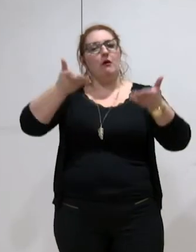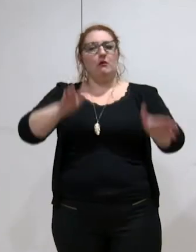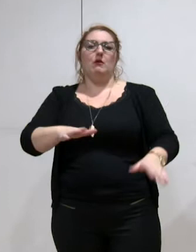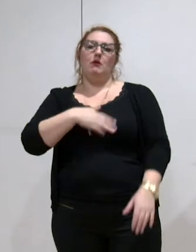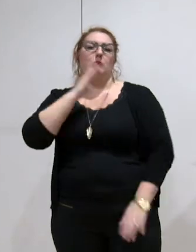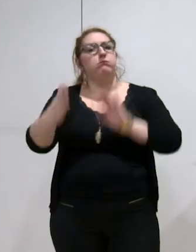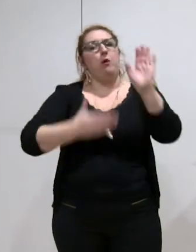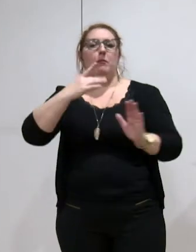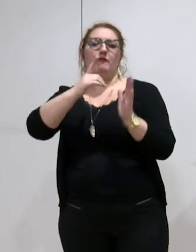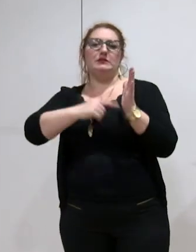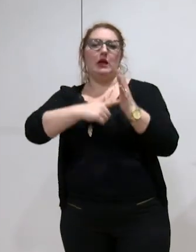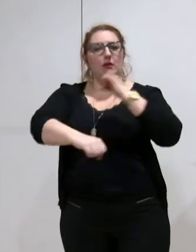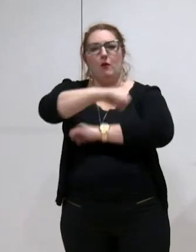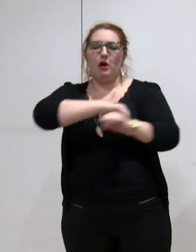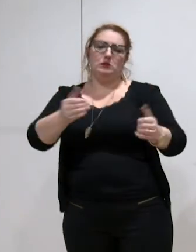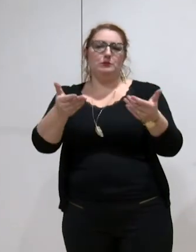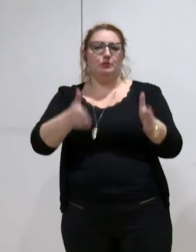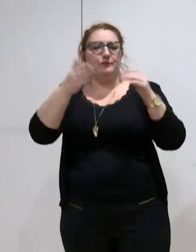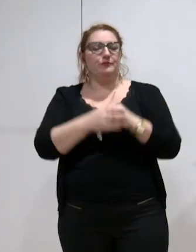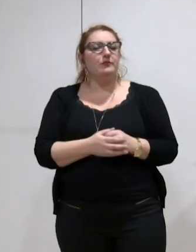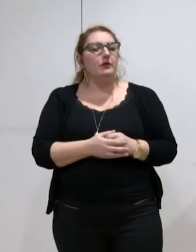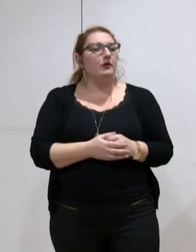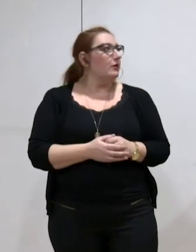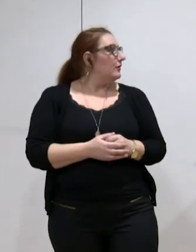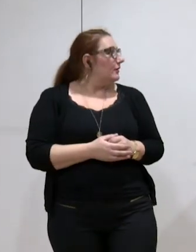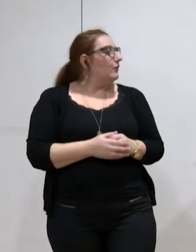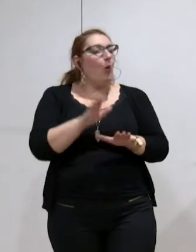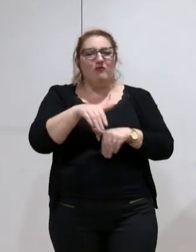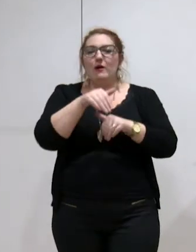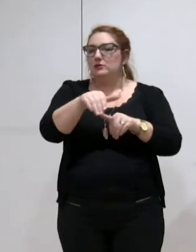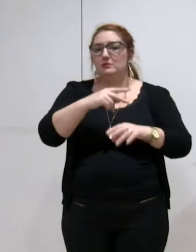On va continuer, je vais vous dépeindre les diapositives, il n pas de problème.